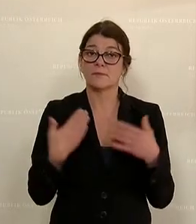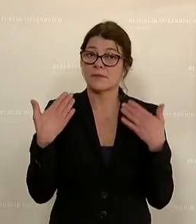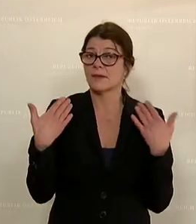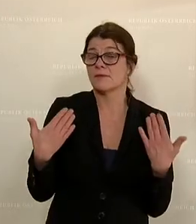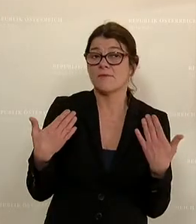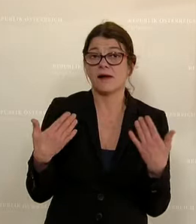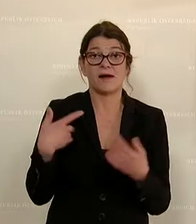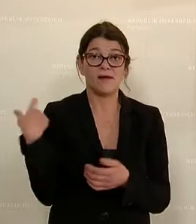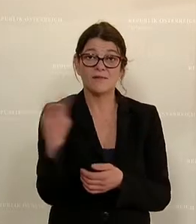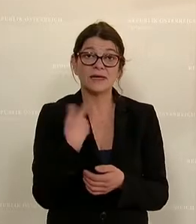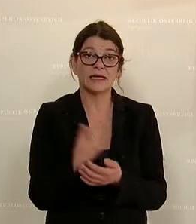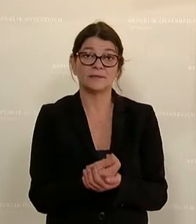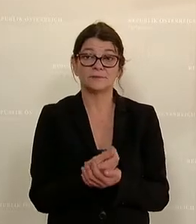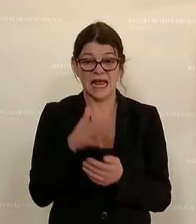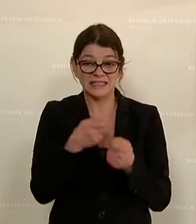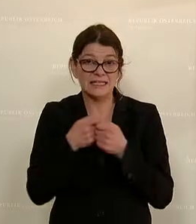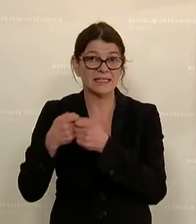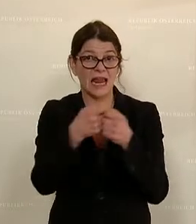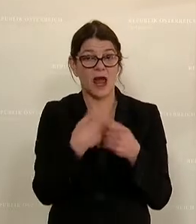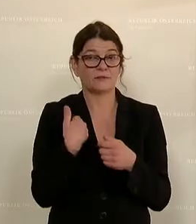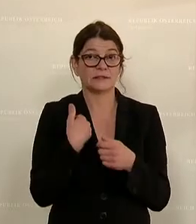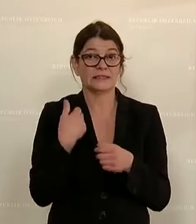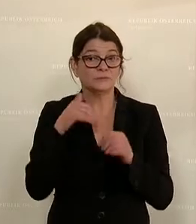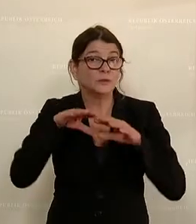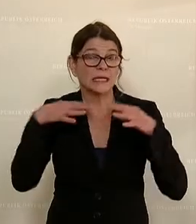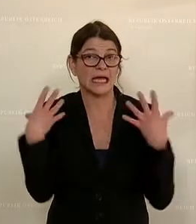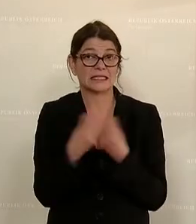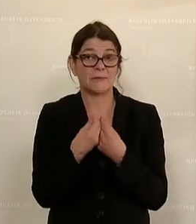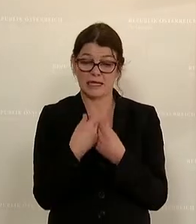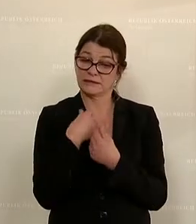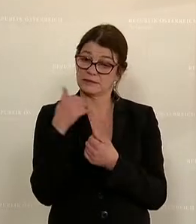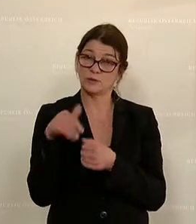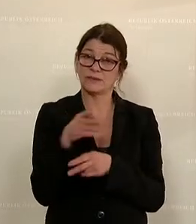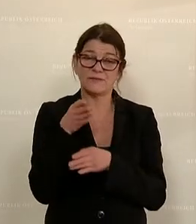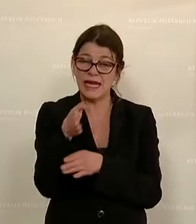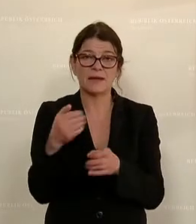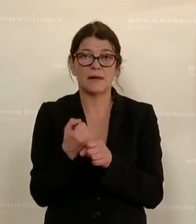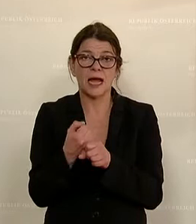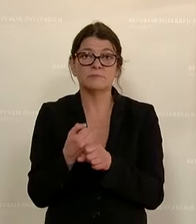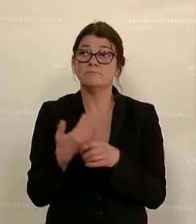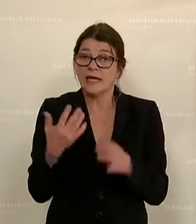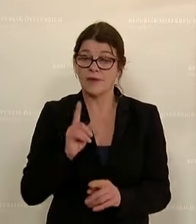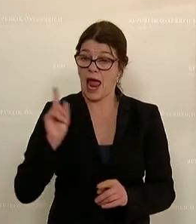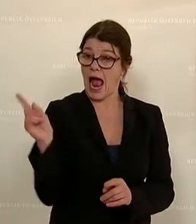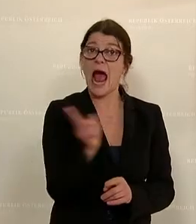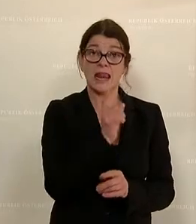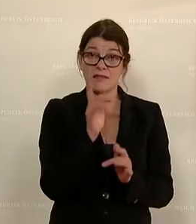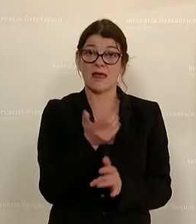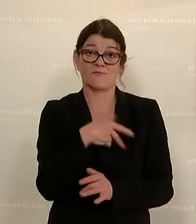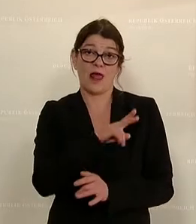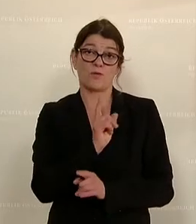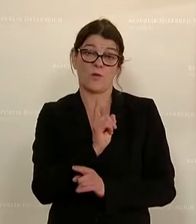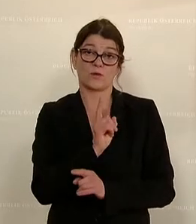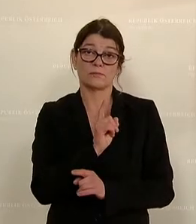Wir müssen als Gesellschaft insgesamt den Weg beschreiten, dass wir alle die Verantwortung dafür